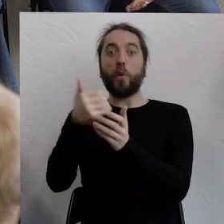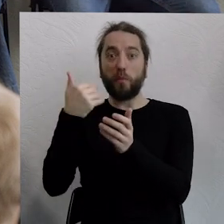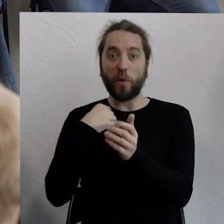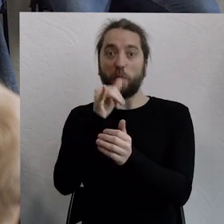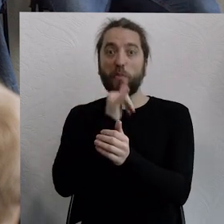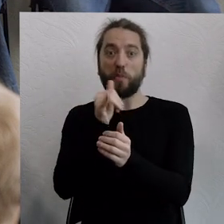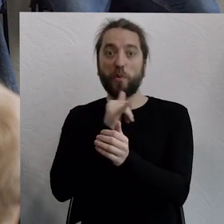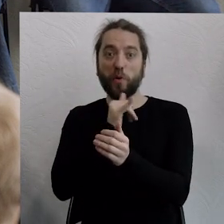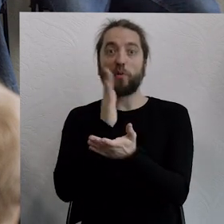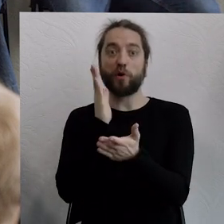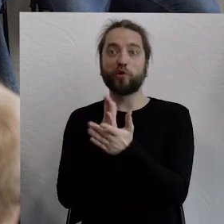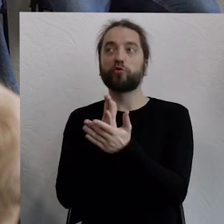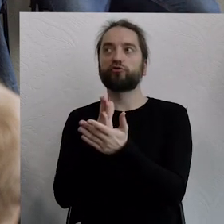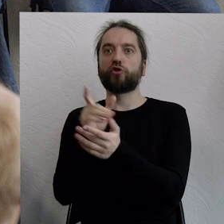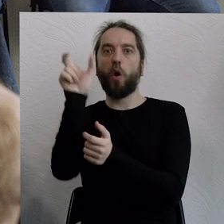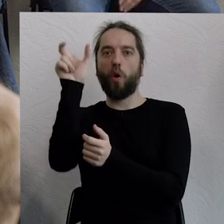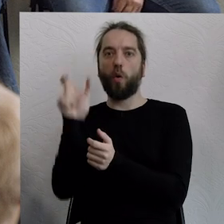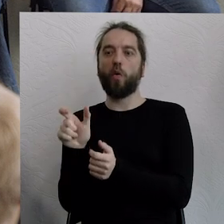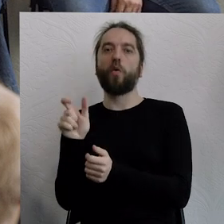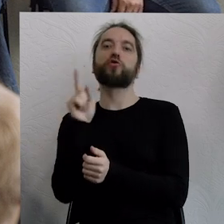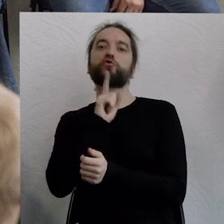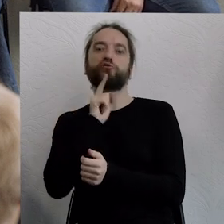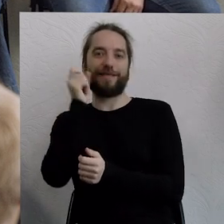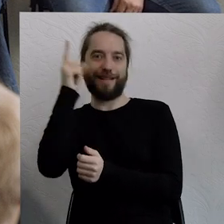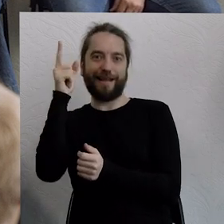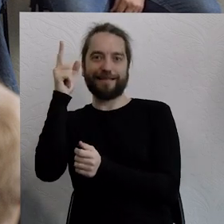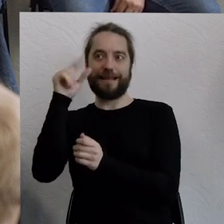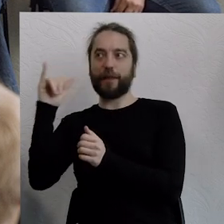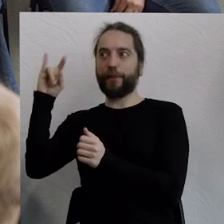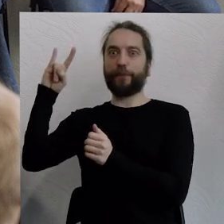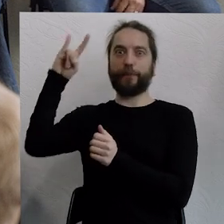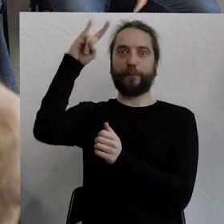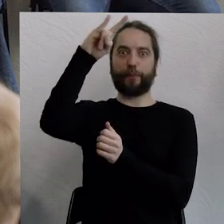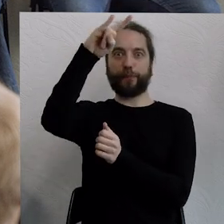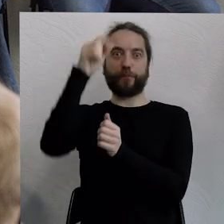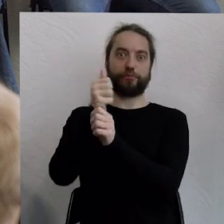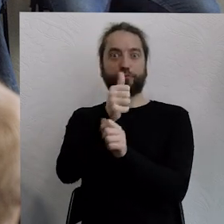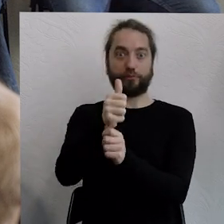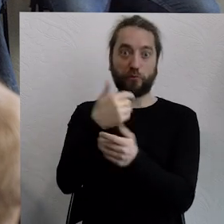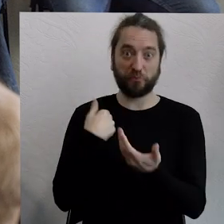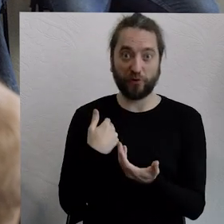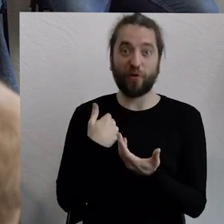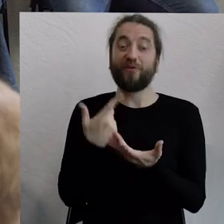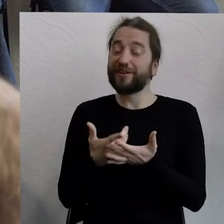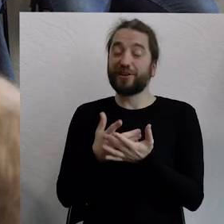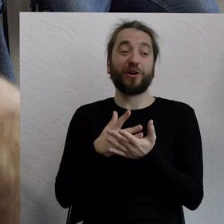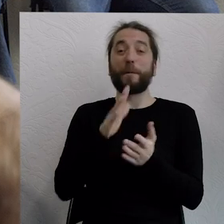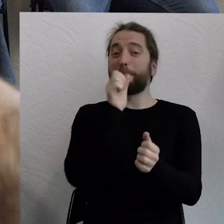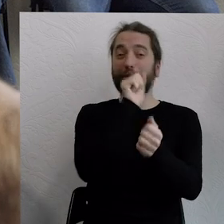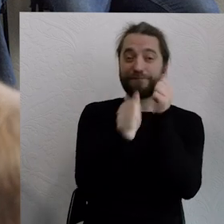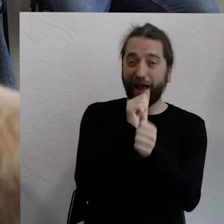z pilotem sztuczno-inteligencyjnym w powietrzu. Niestety nie wiemy jak ten test się zakończył. Więc te pola bitwy będą się zmieniały.